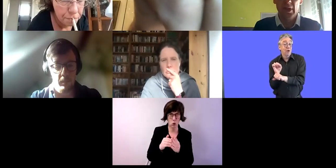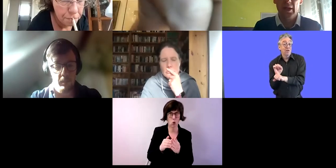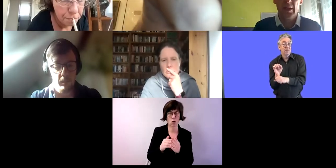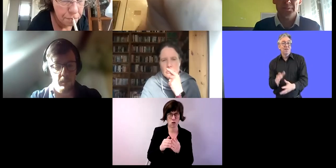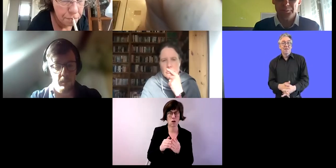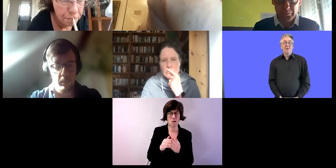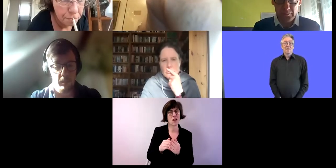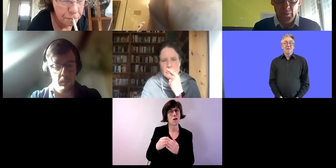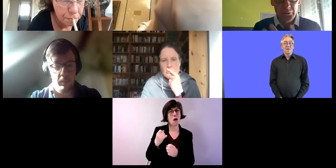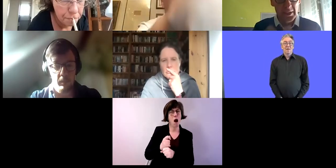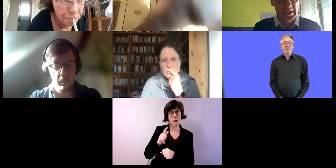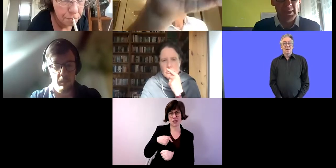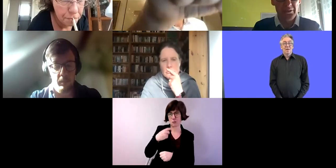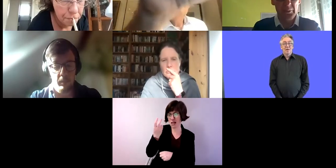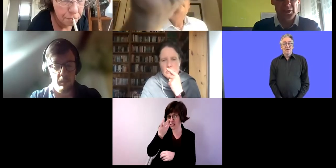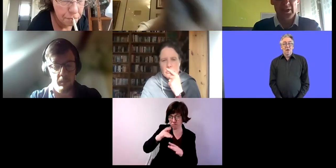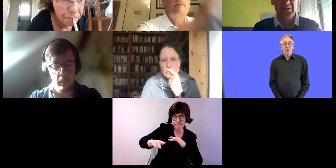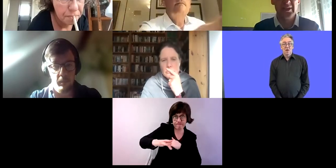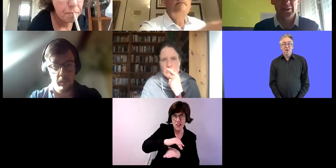einen Arbeitsplatz suchen,